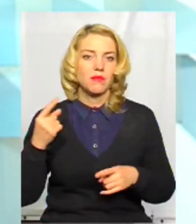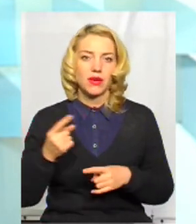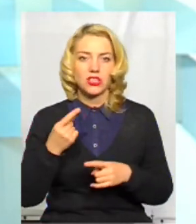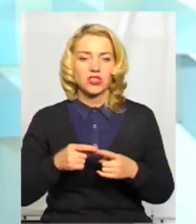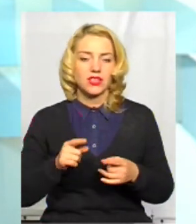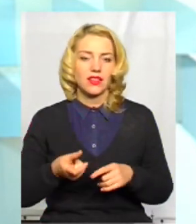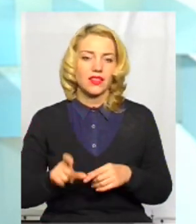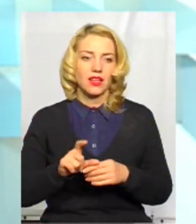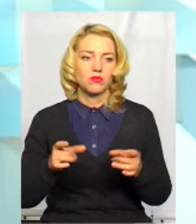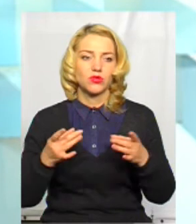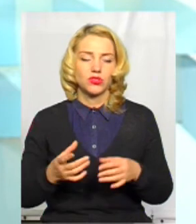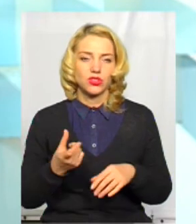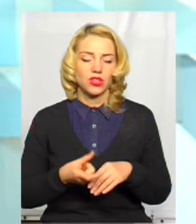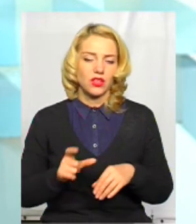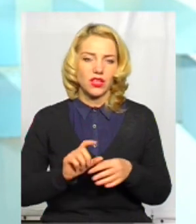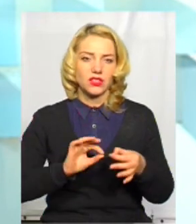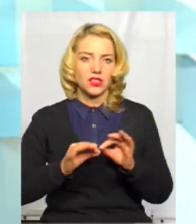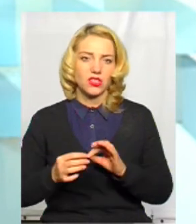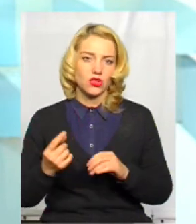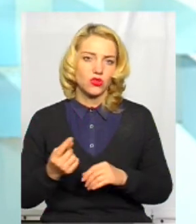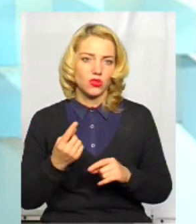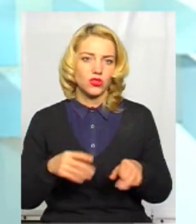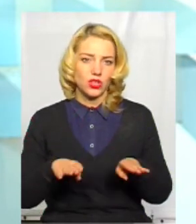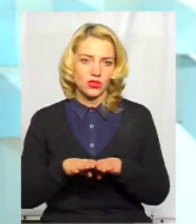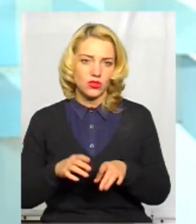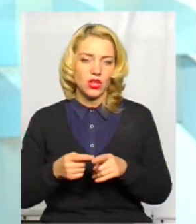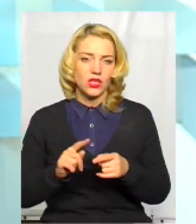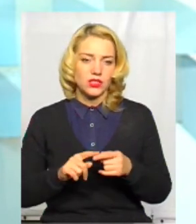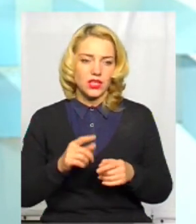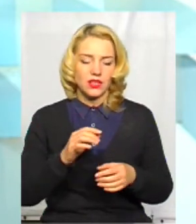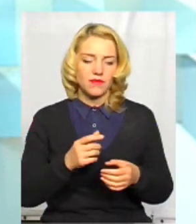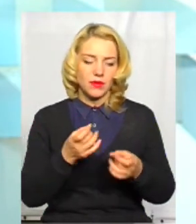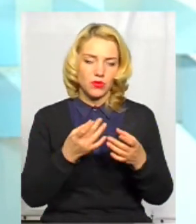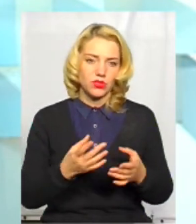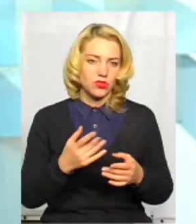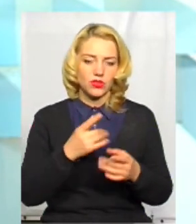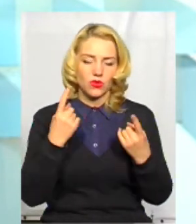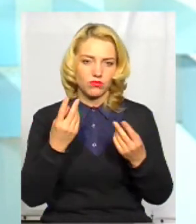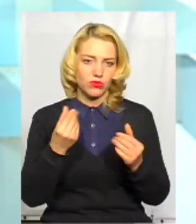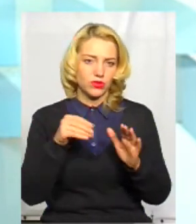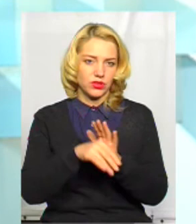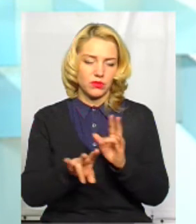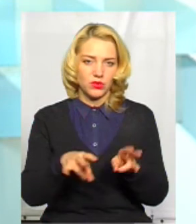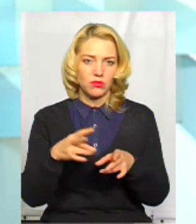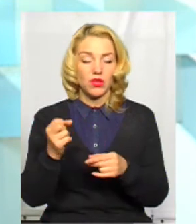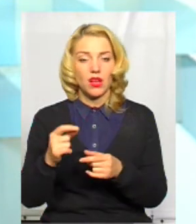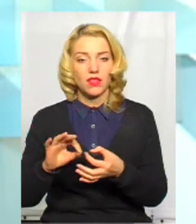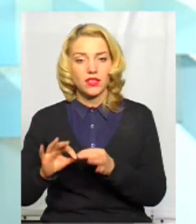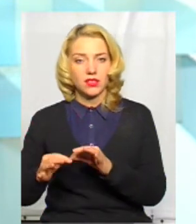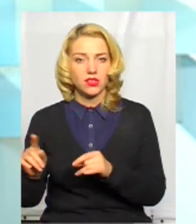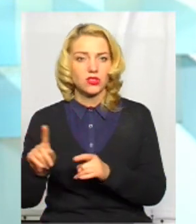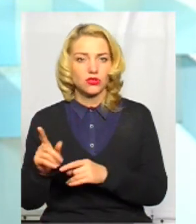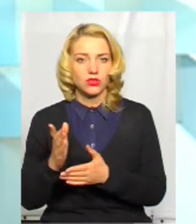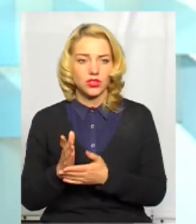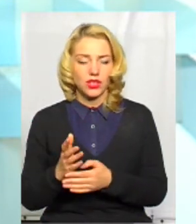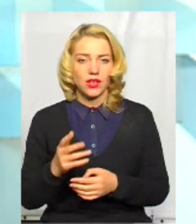це найпростіше і найскладніше одночасно. Найпростіше, тому що це не вимагає додаткових капіталів вкладень. А найскладніше, тому що є